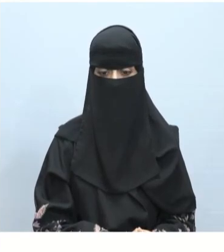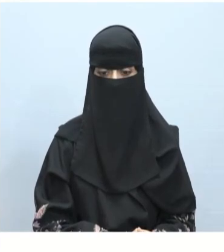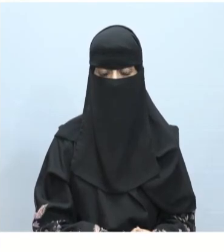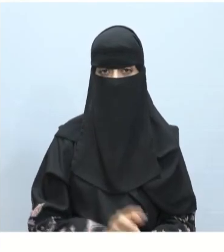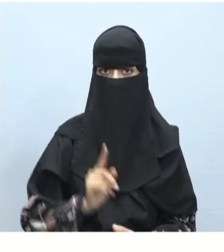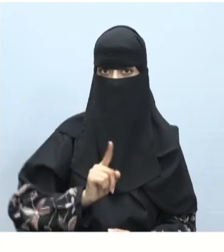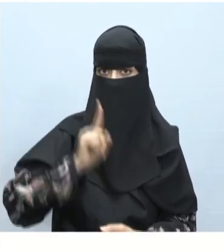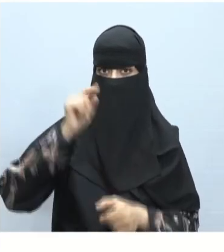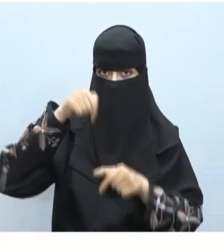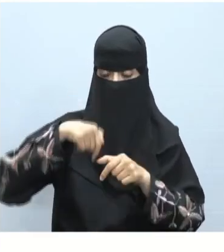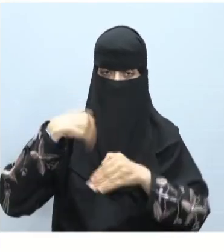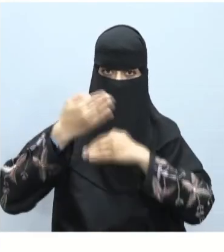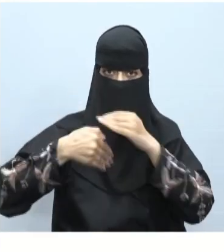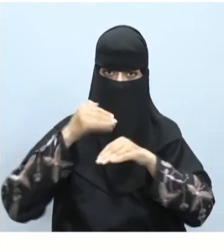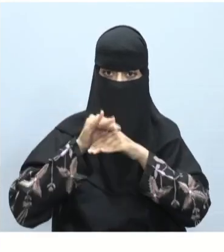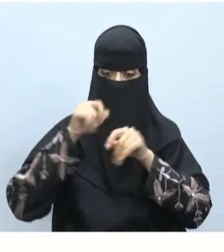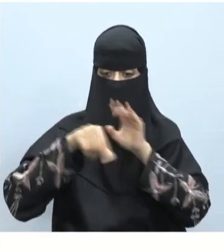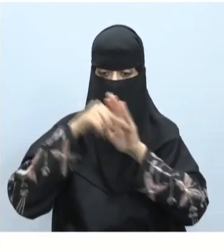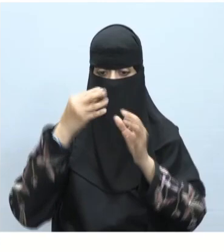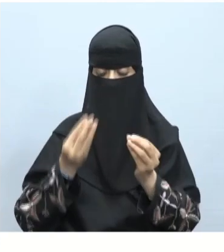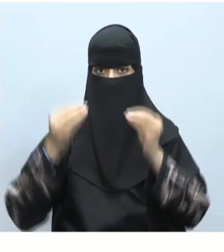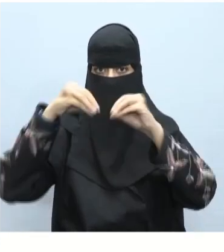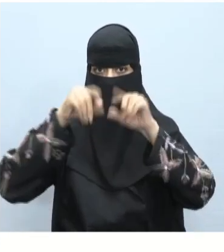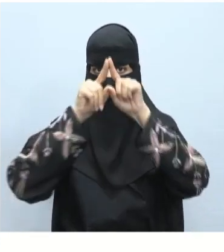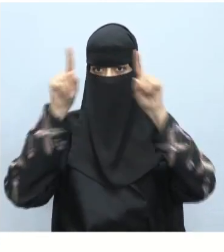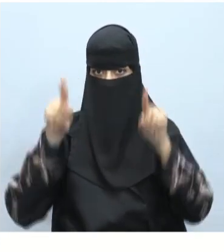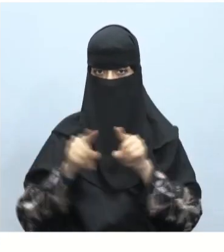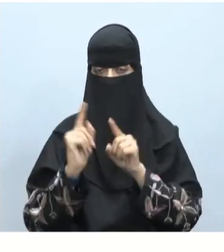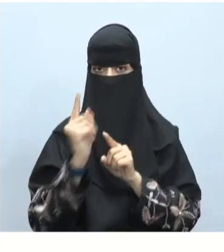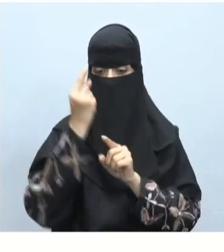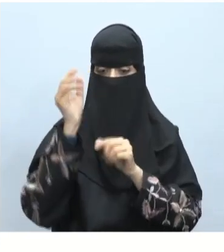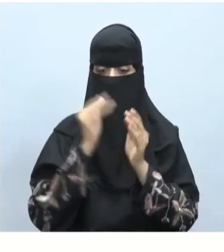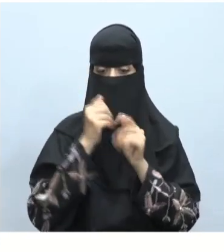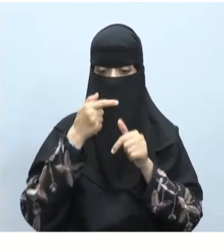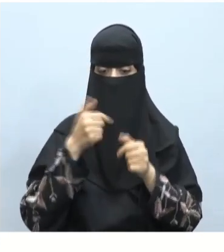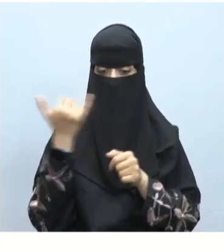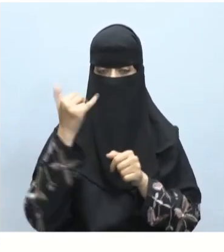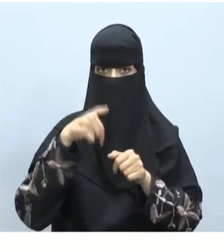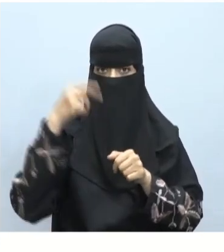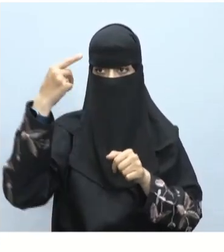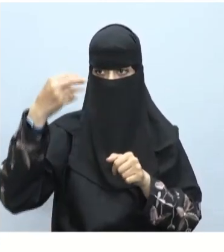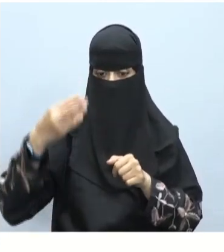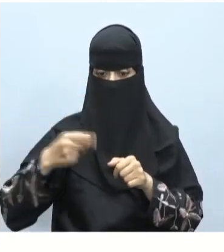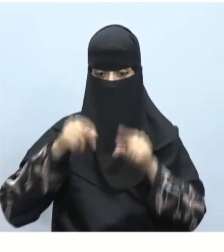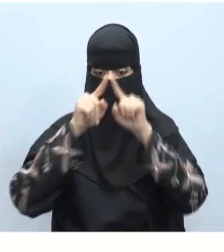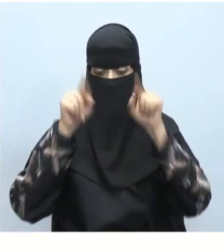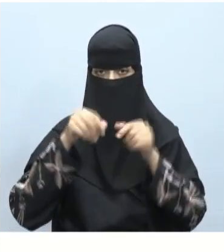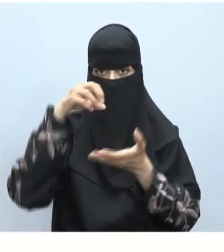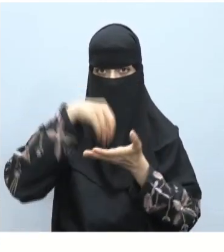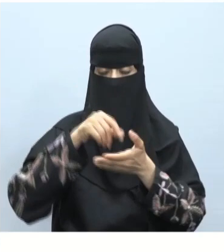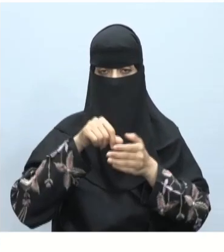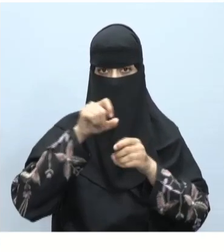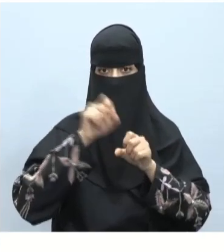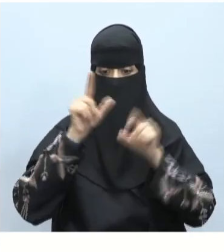سنتعلم في هذا الدرس درس بعنوان إضافة الصفحات الجزء الأول أهمية تعدد الصفحات في الموقع